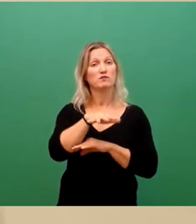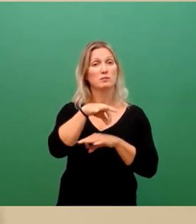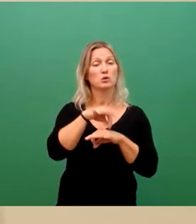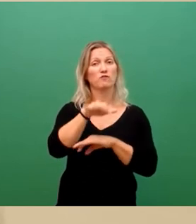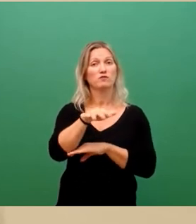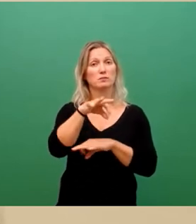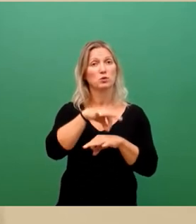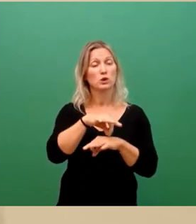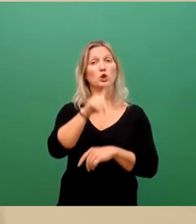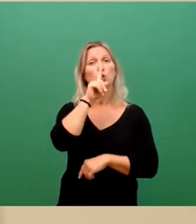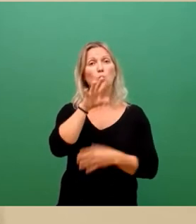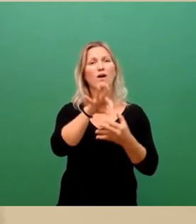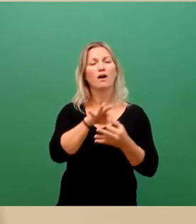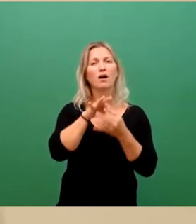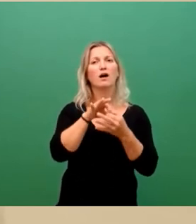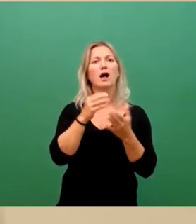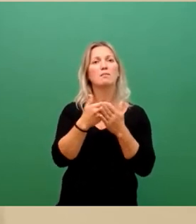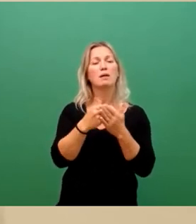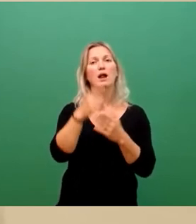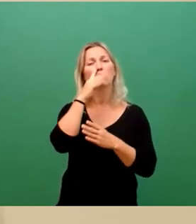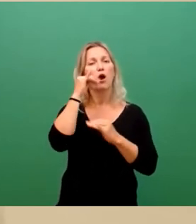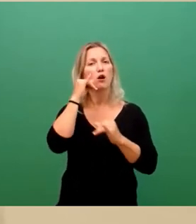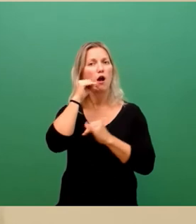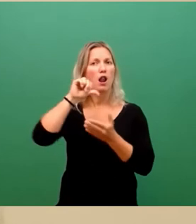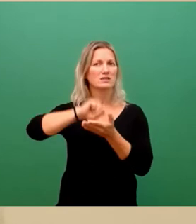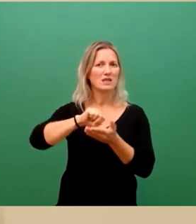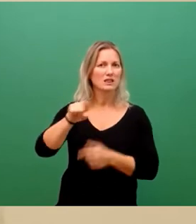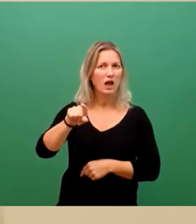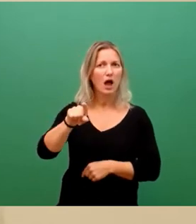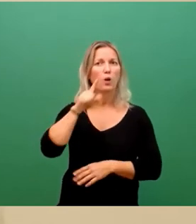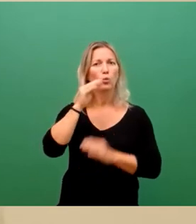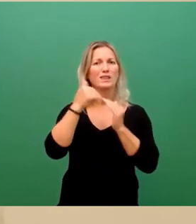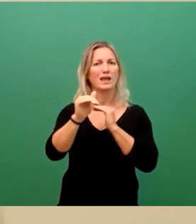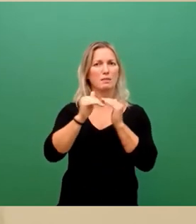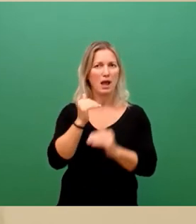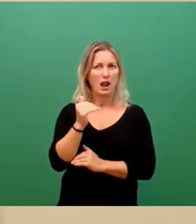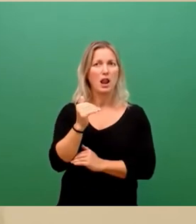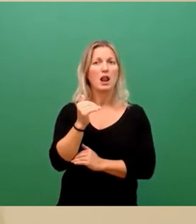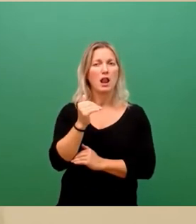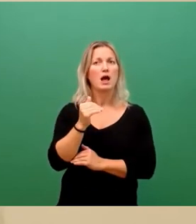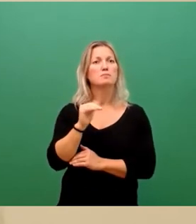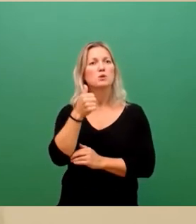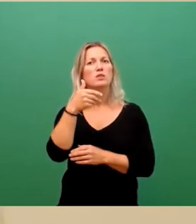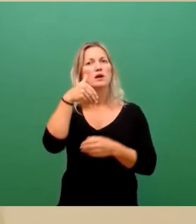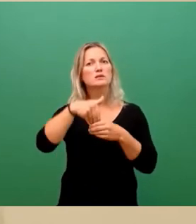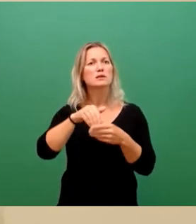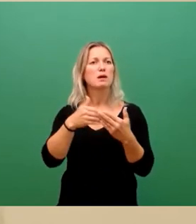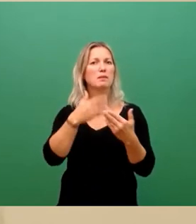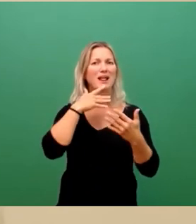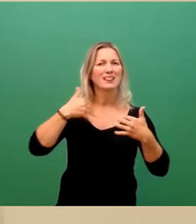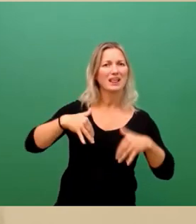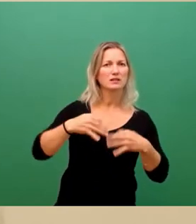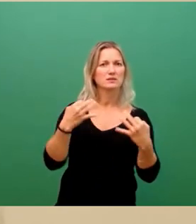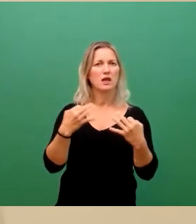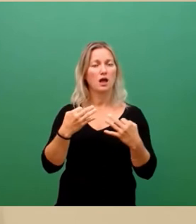Terminvergabe über das Callcenter und per E-Mail, vor allen Dingen für dringende Anliegen freigegeben.